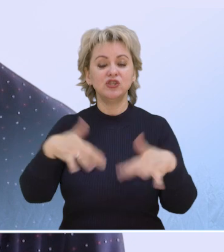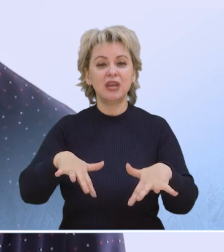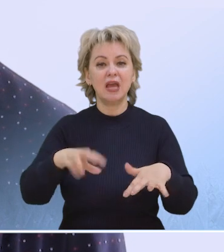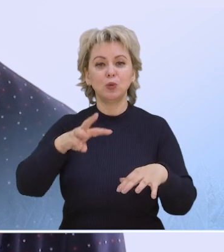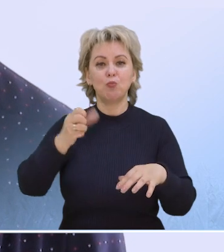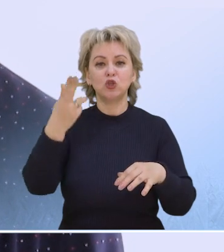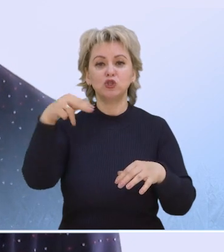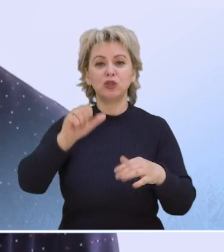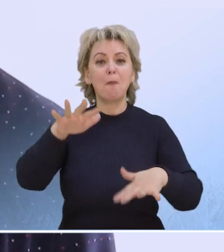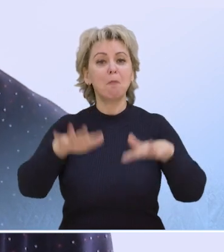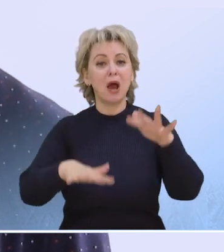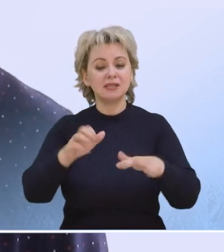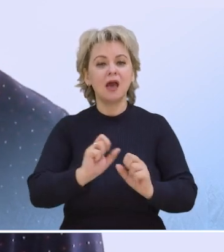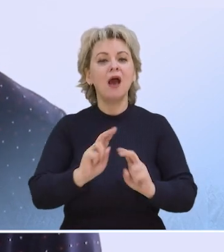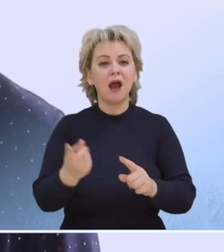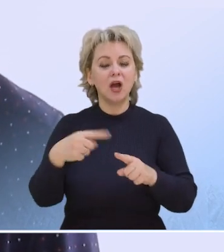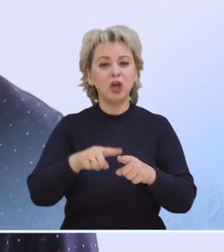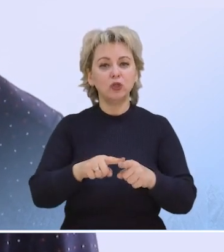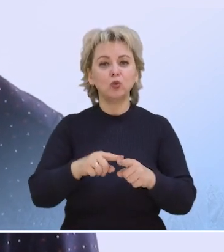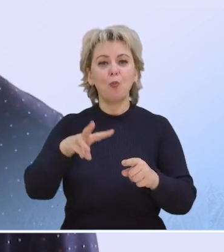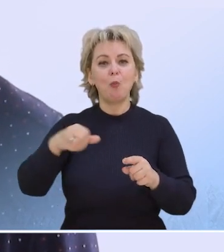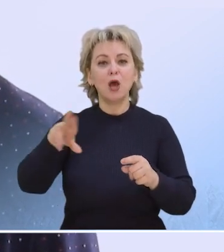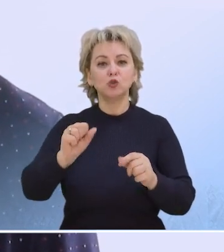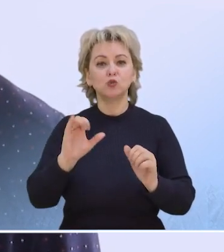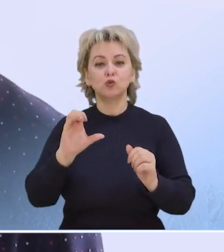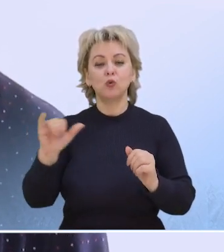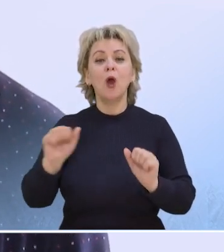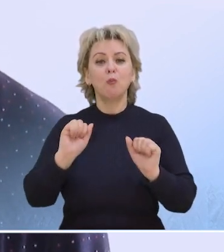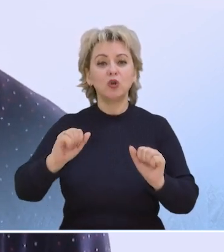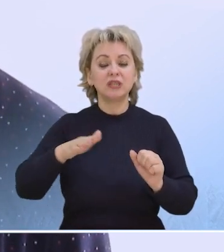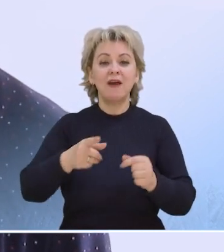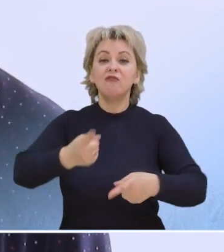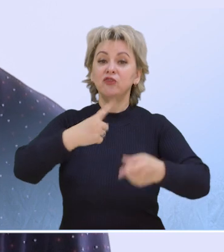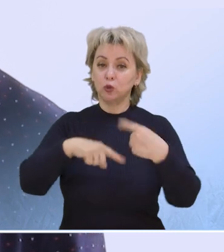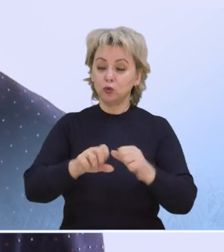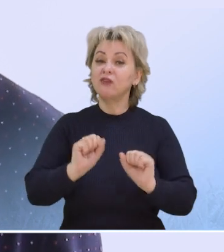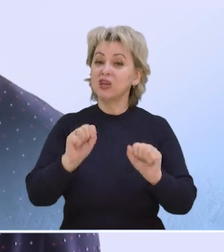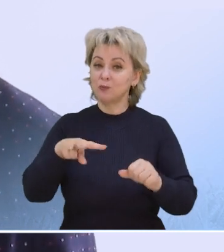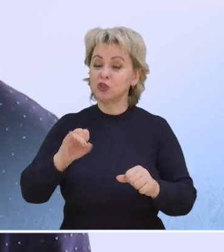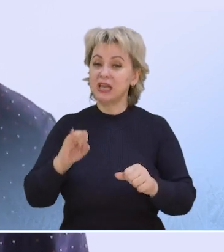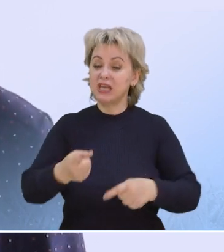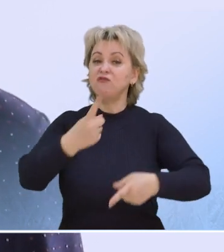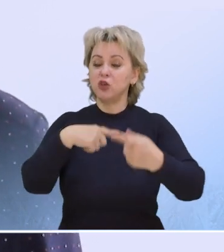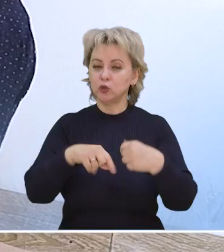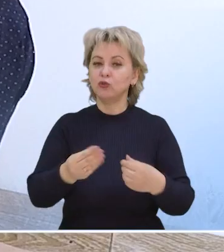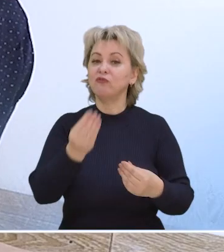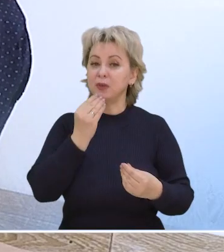теряется мышечная масса. И как эту мышечную массу можно восполнять? И возможно ли ее восполнять питанием?